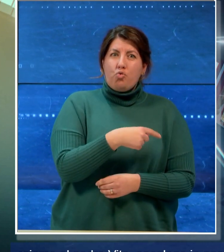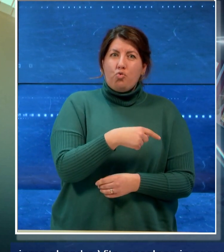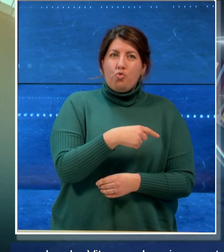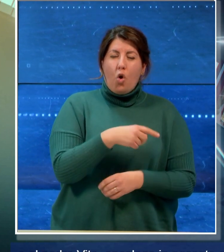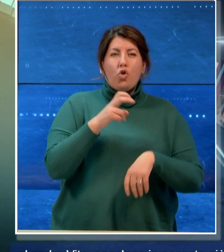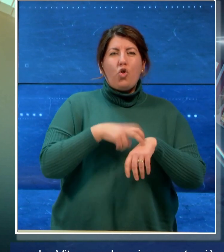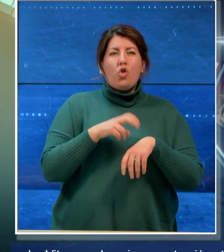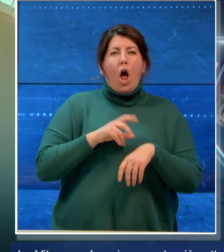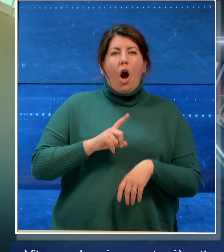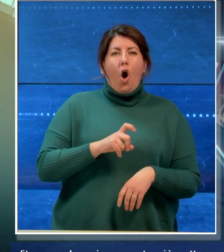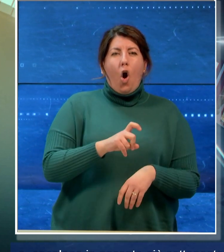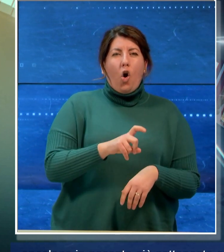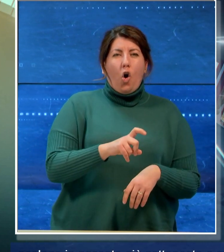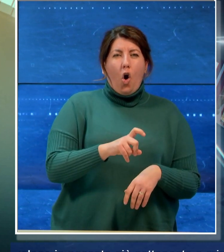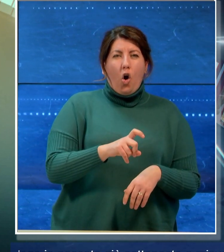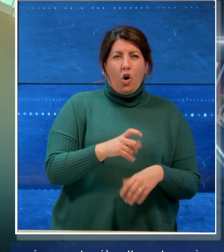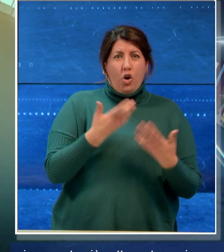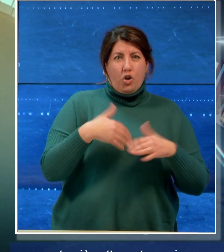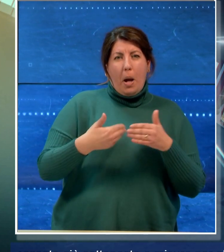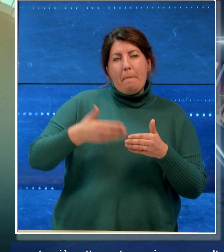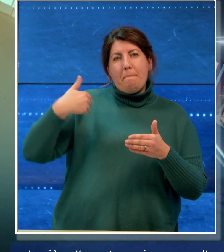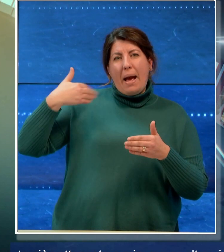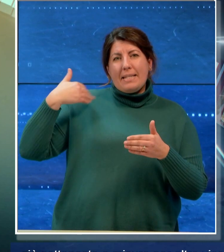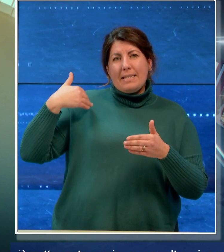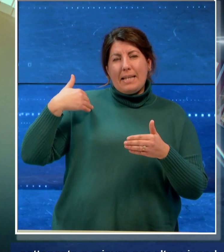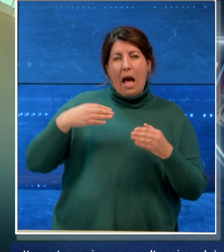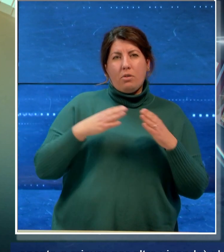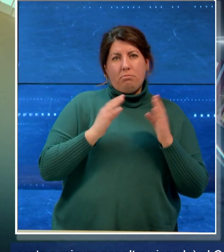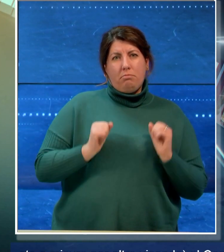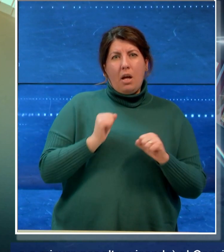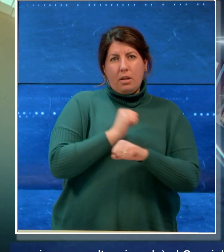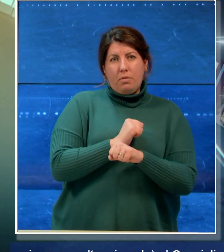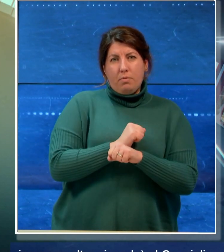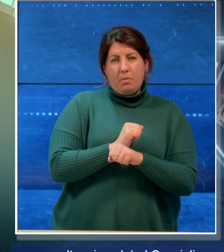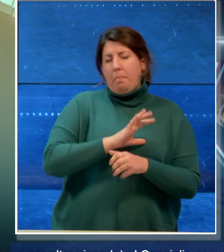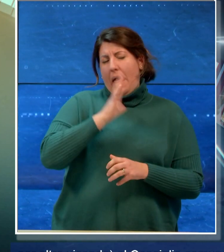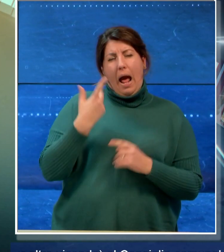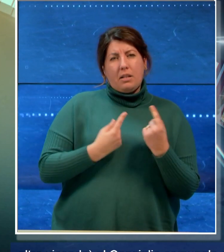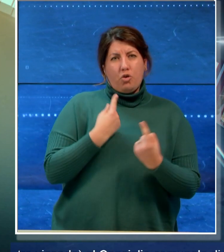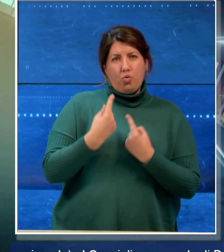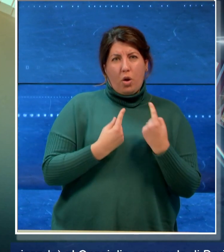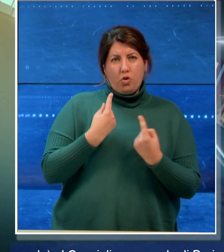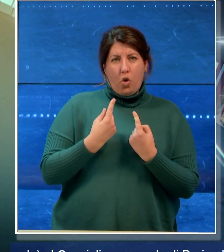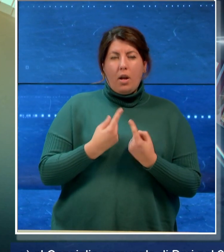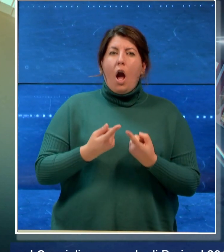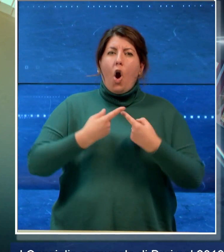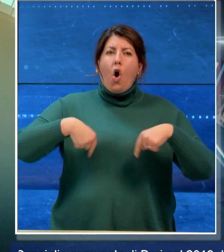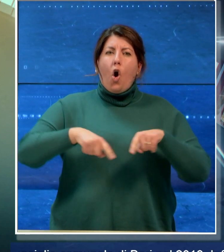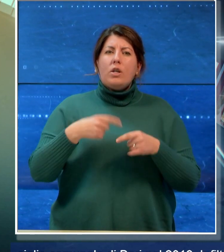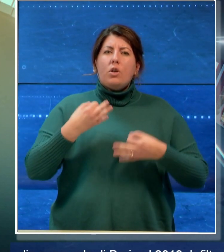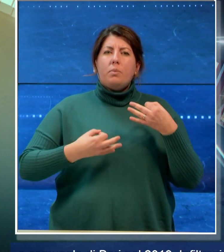in passato già sottoposto a misura per altre vicende al Consiglio Comunale di Bari nel